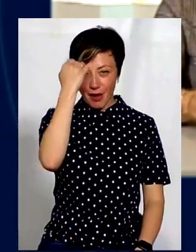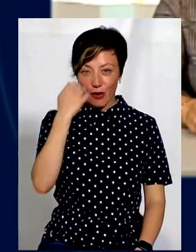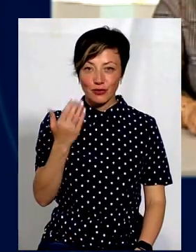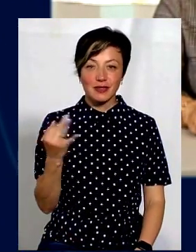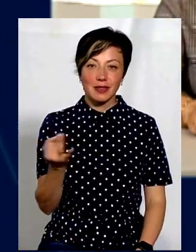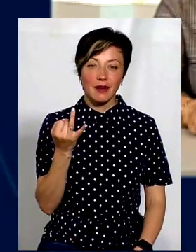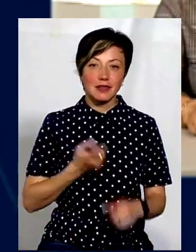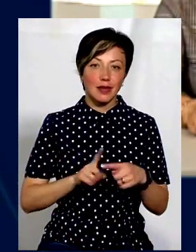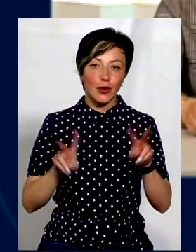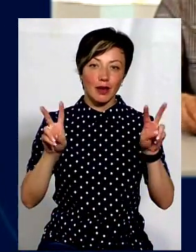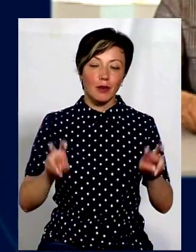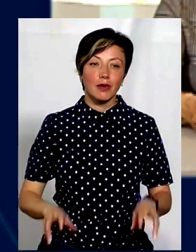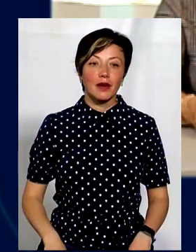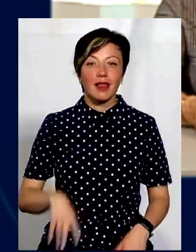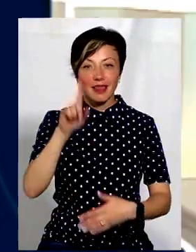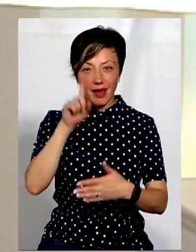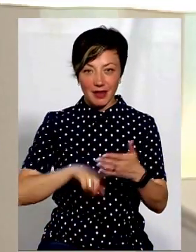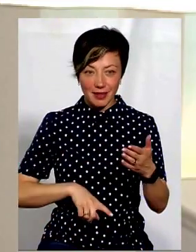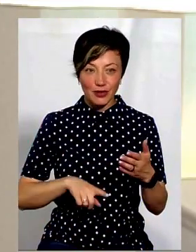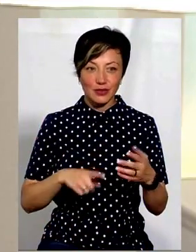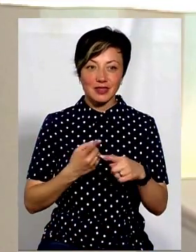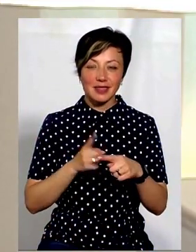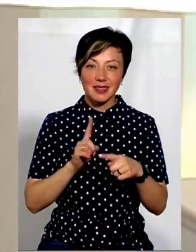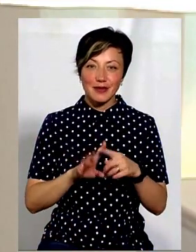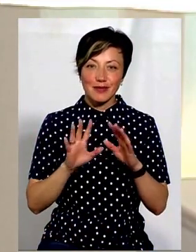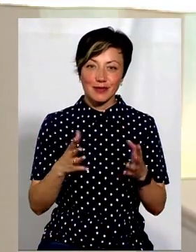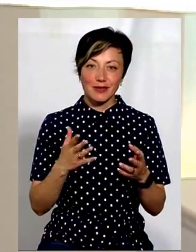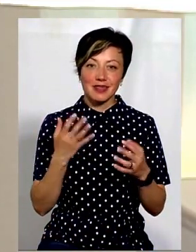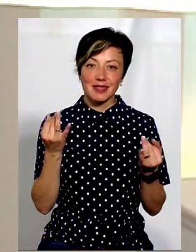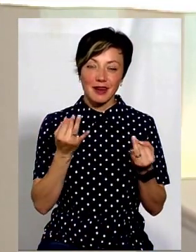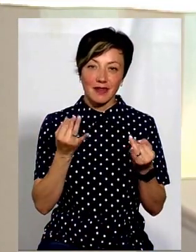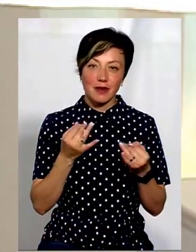зацікавилися цією термою. Так. Надіюсь, равликові ферми заставатись все більше.